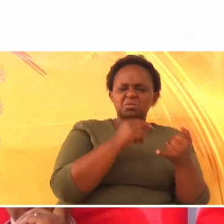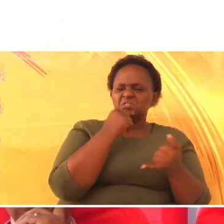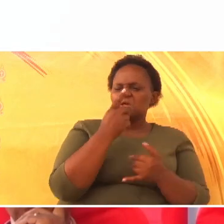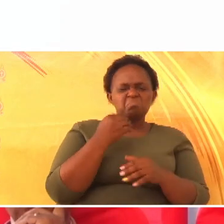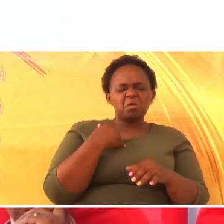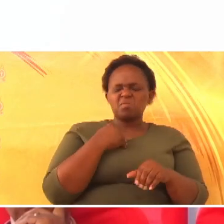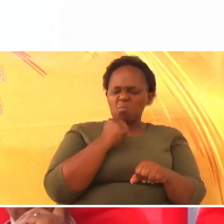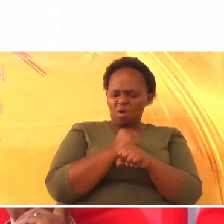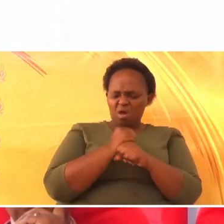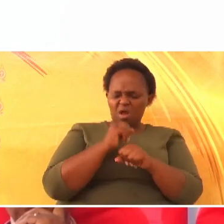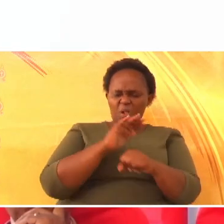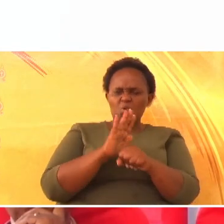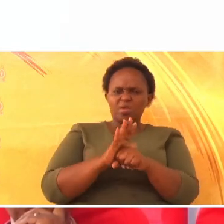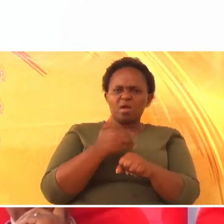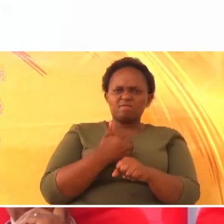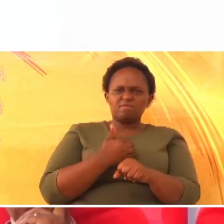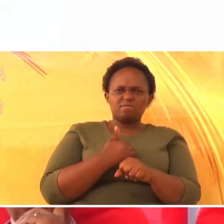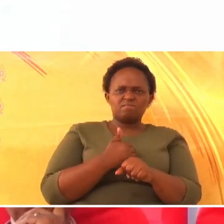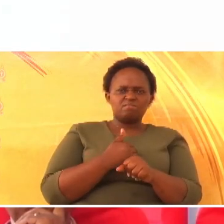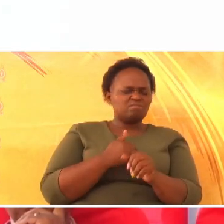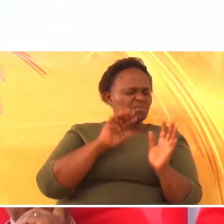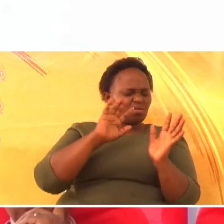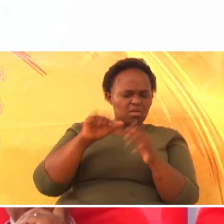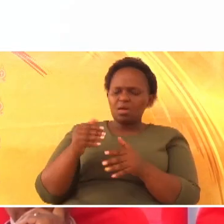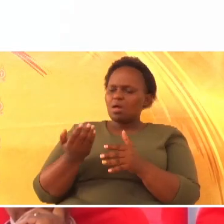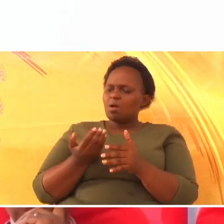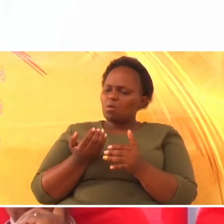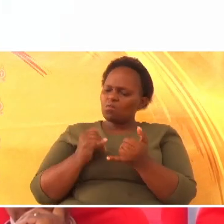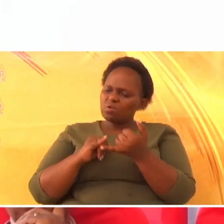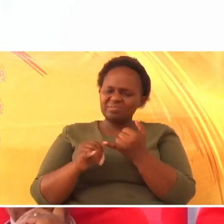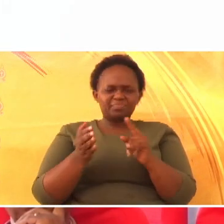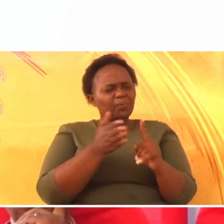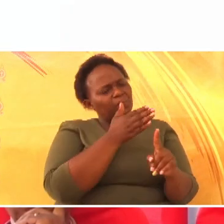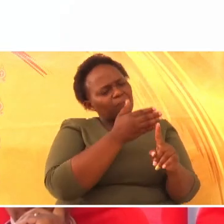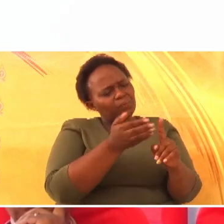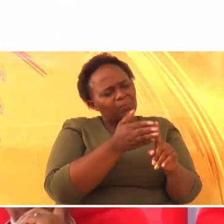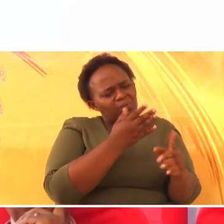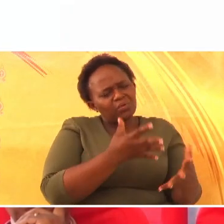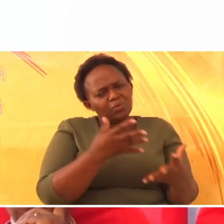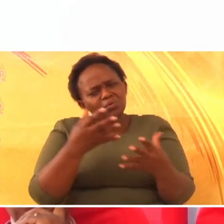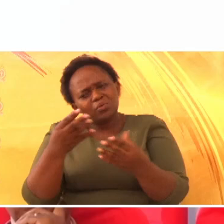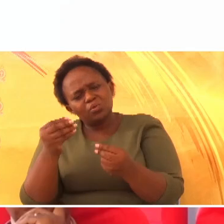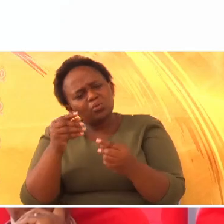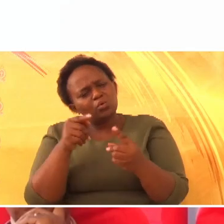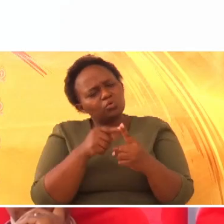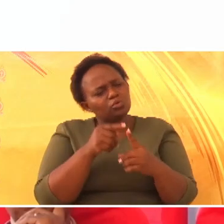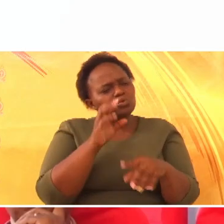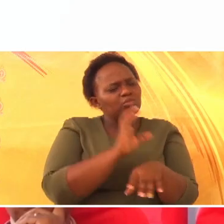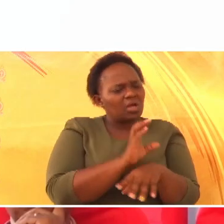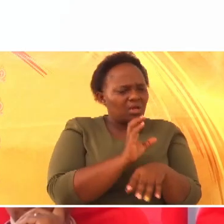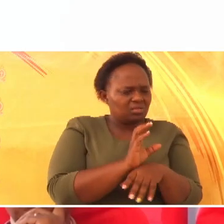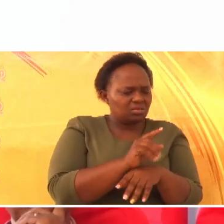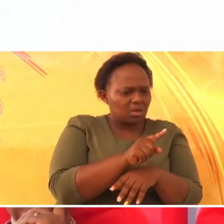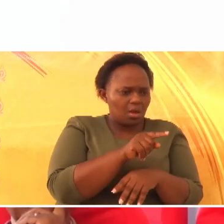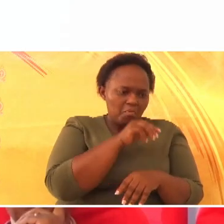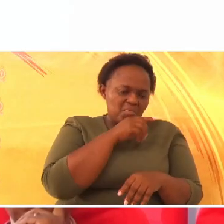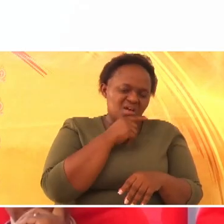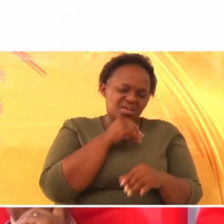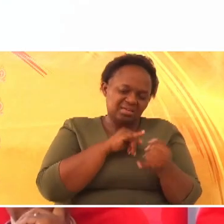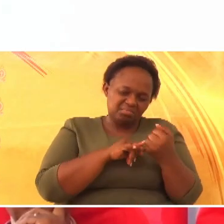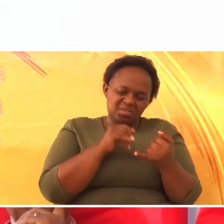nina kazi nyingi, anamuambia, pana, wacha tuwende kandisani, anamuambia, jumapili ijayo.